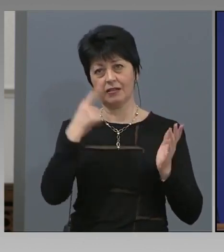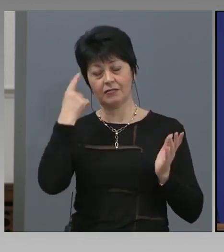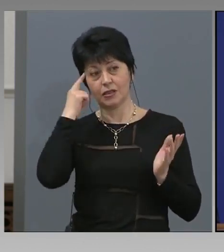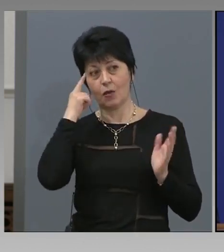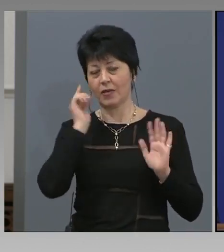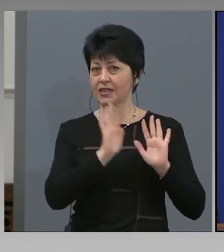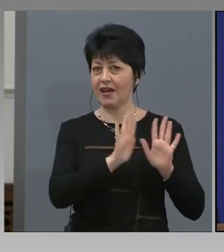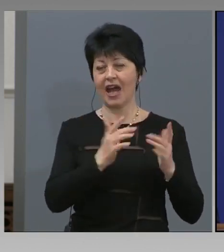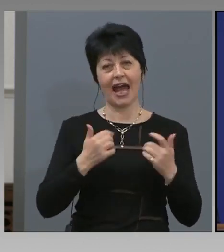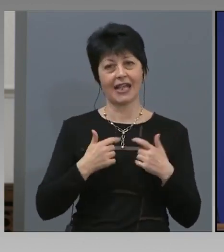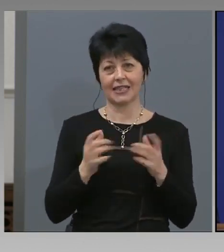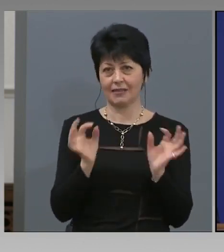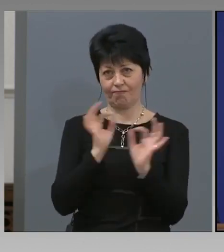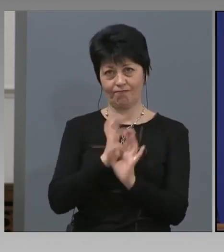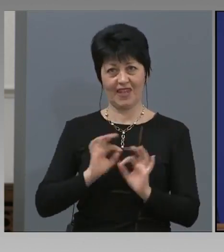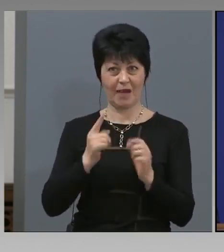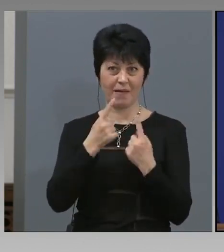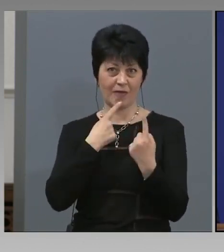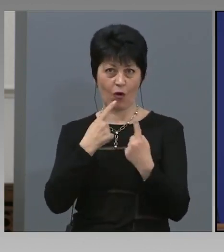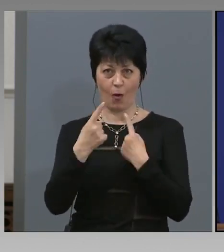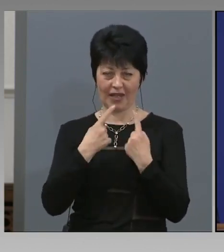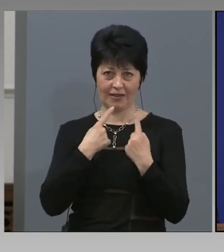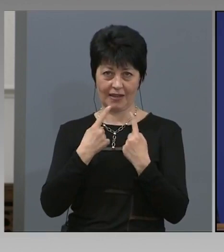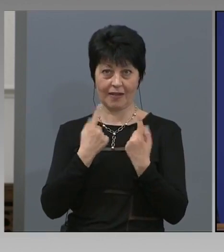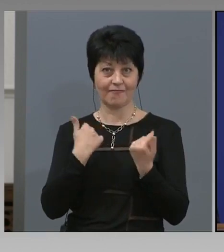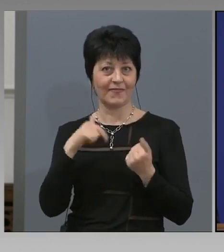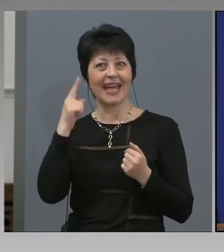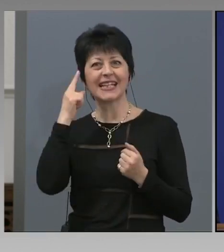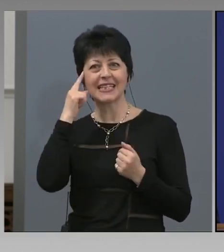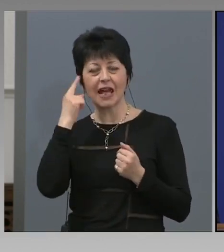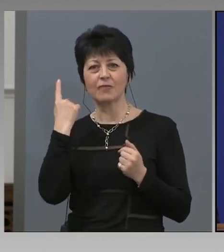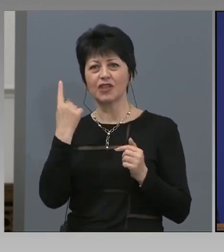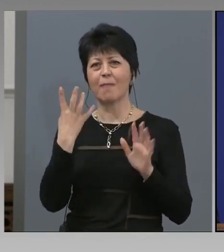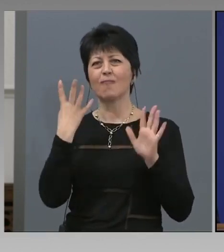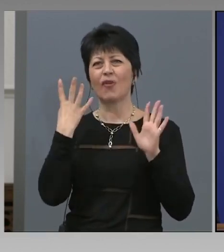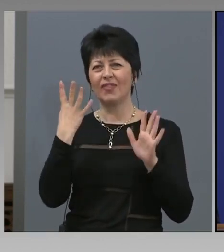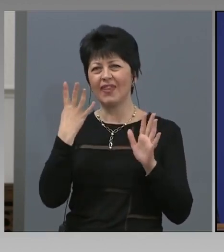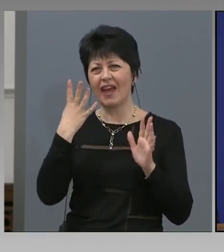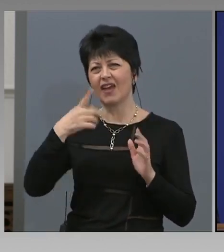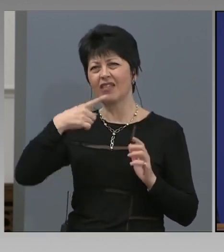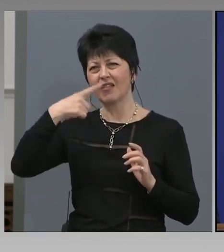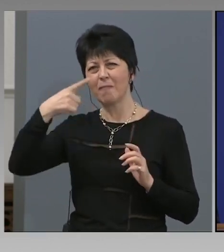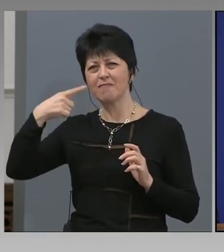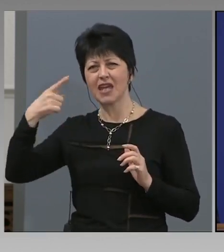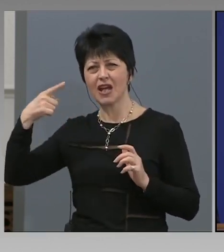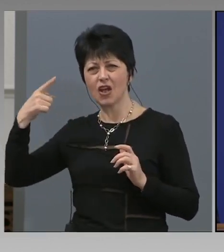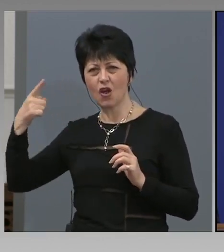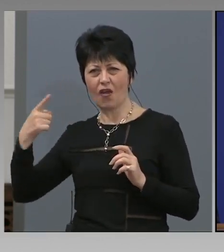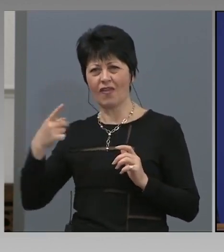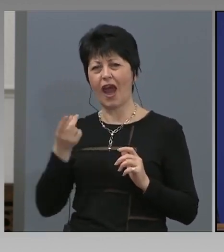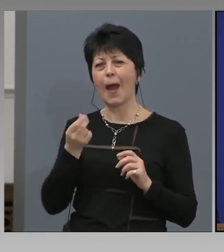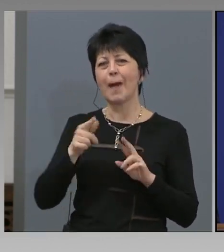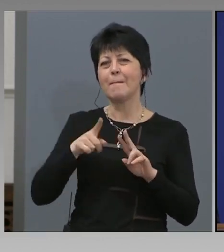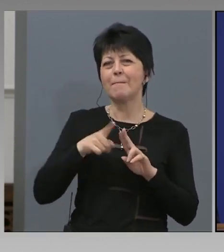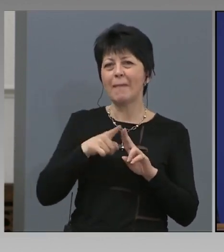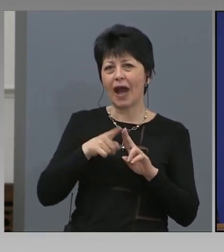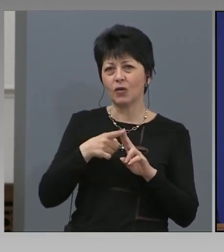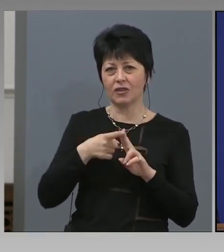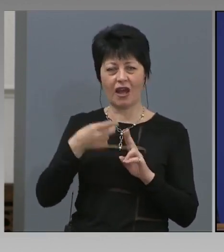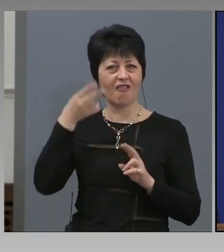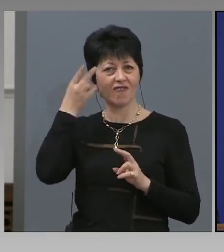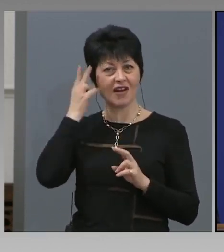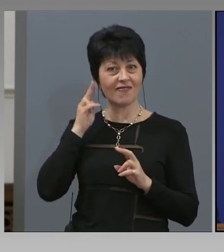нямам коментар. Знам само, че по 9 милиона паунда на ден губат в Англия от това, че няма